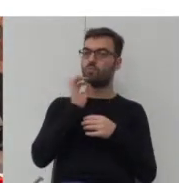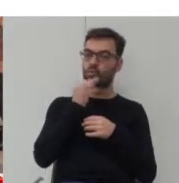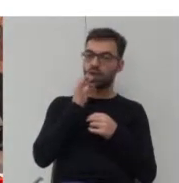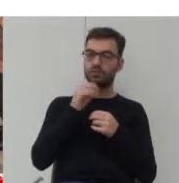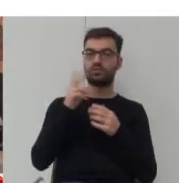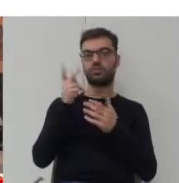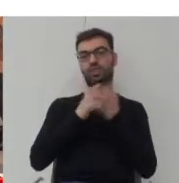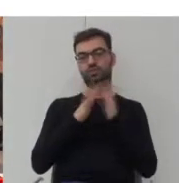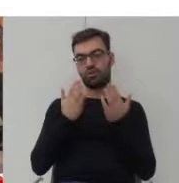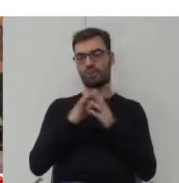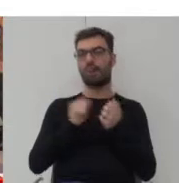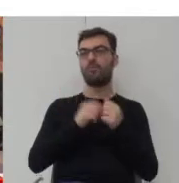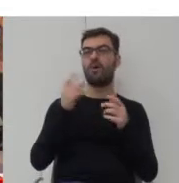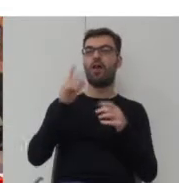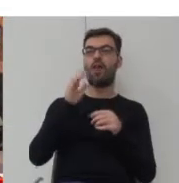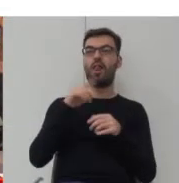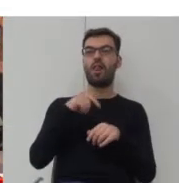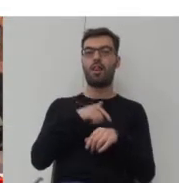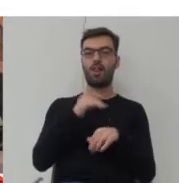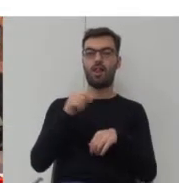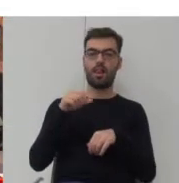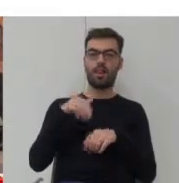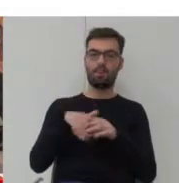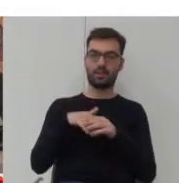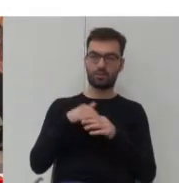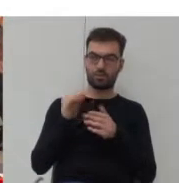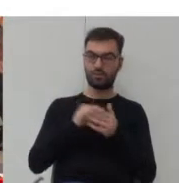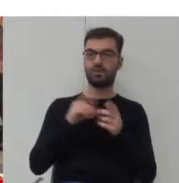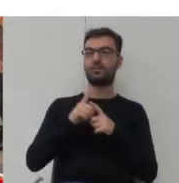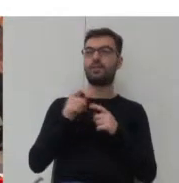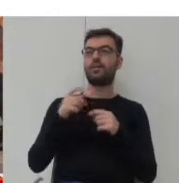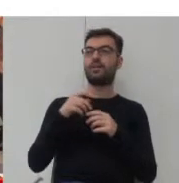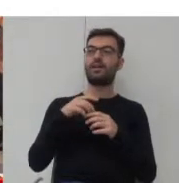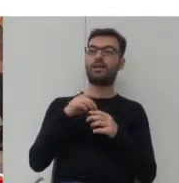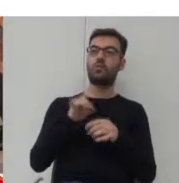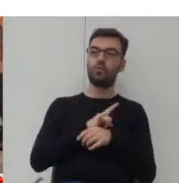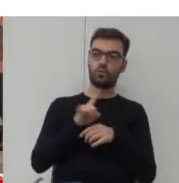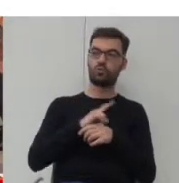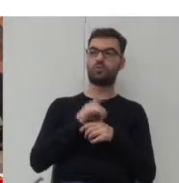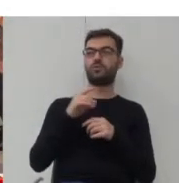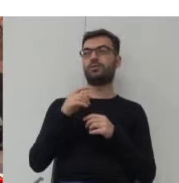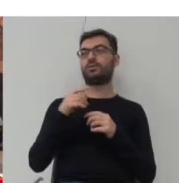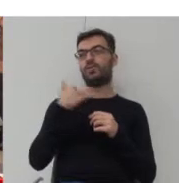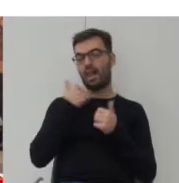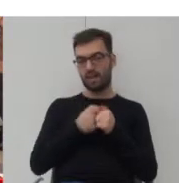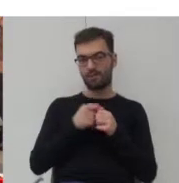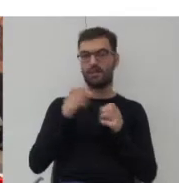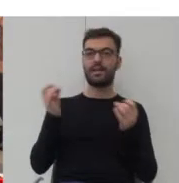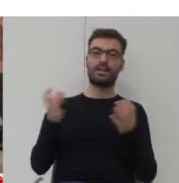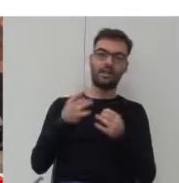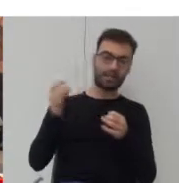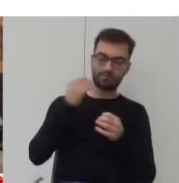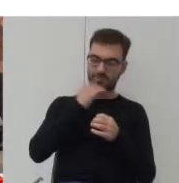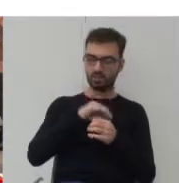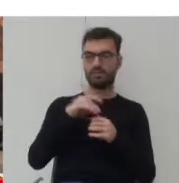z czytaniem książek czy odrabianiem lekcji tylko ze smartfonem, facebookiem, youtubem, wiedźminem bardzo dopracowanymi konsumenckimi produktami których